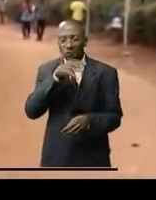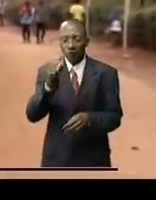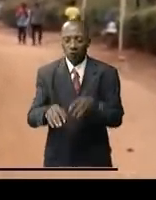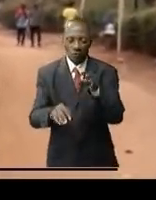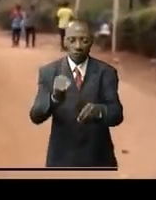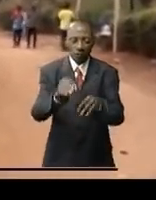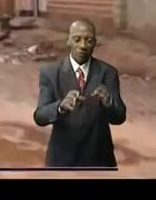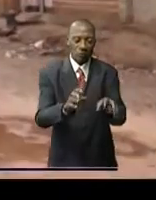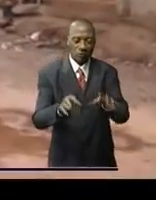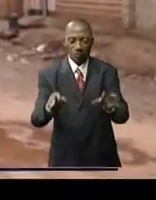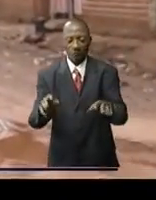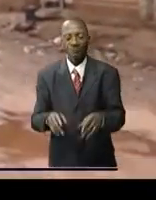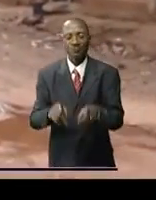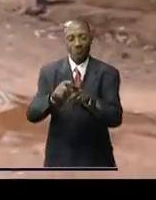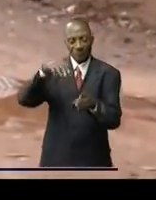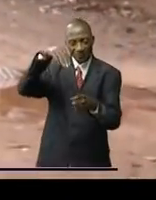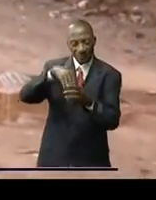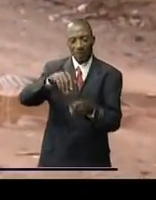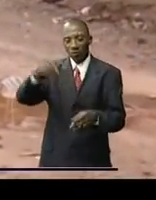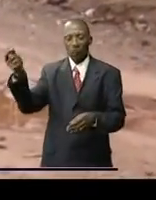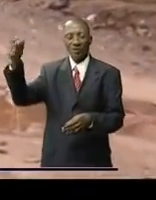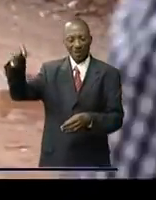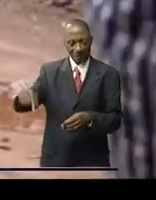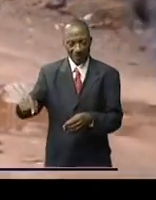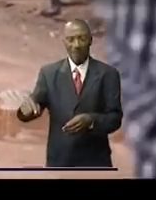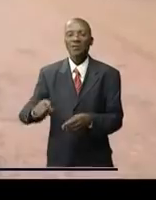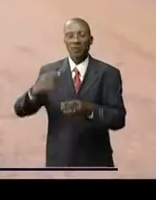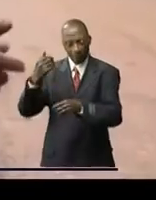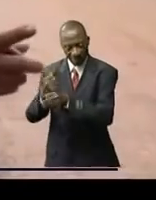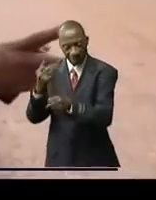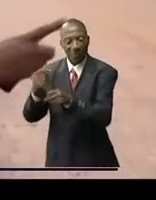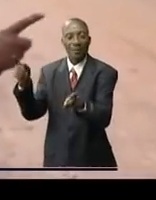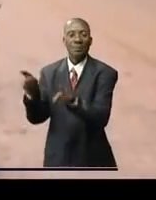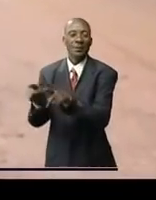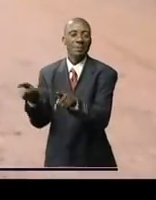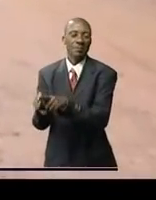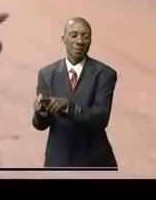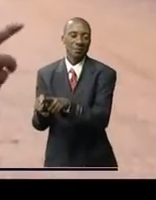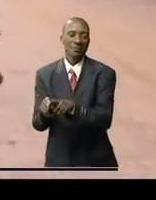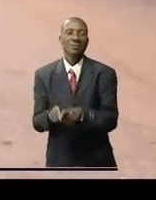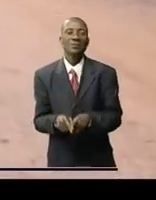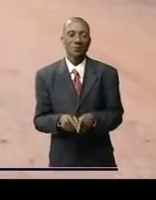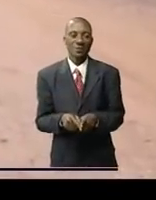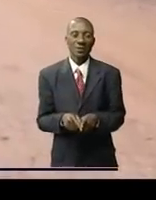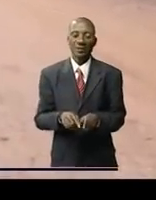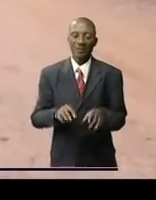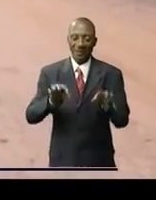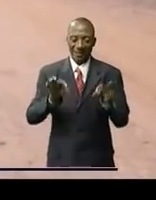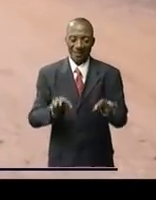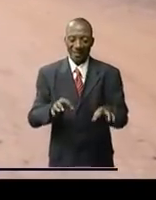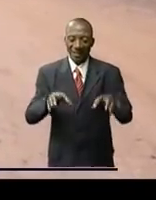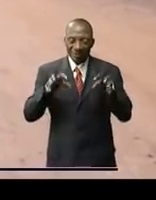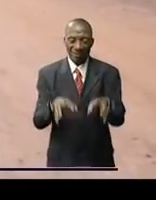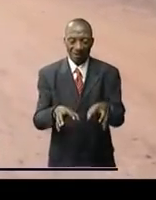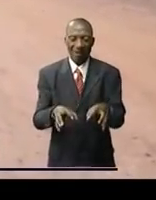aussi au quartier Kassoulou où les avenues Lualaba et Mobutou sont concernées elles sont rénovées en terre battue et cela à la